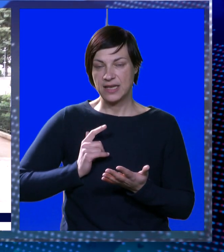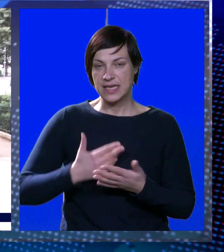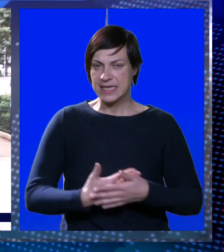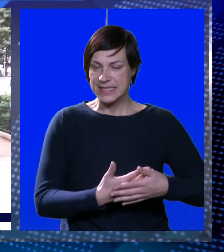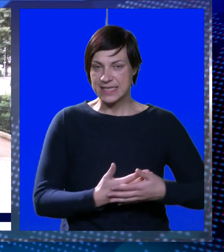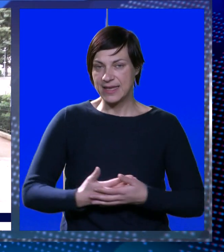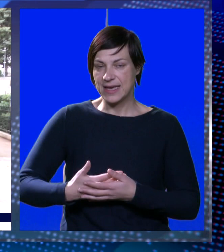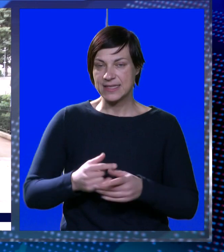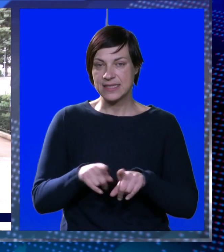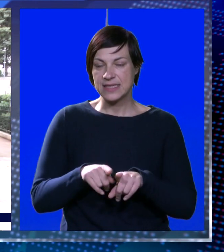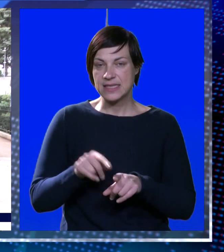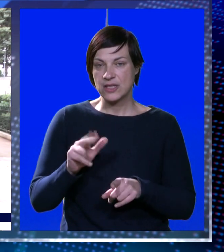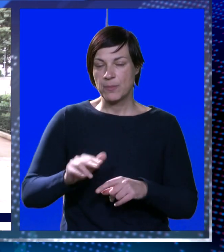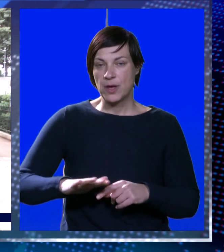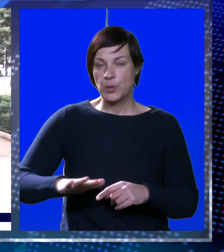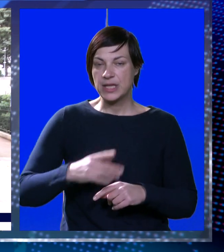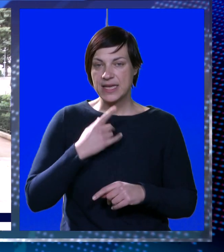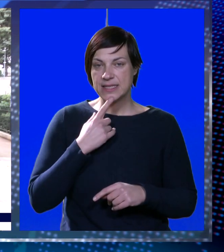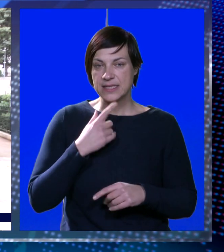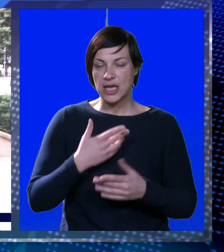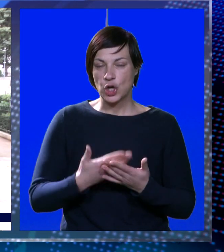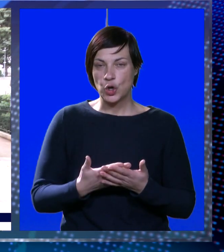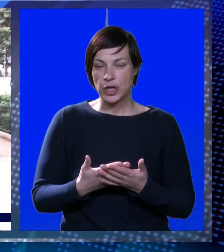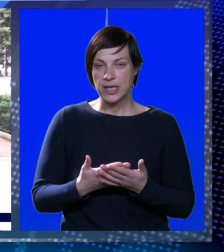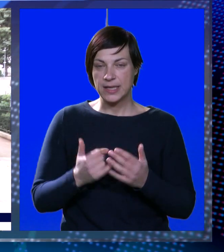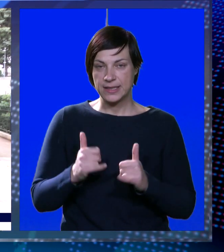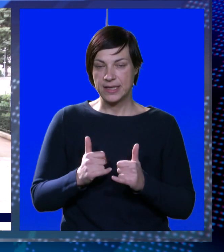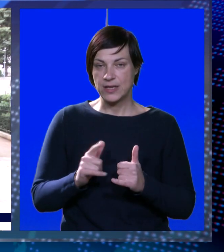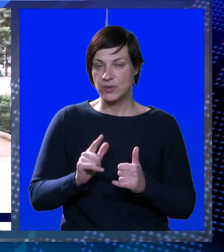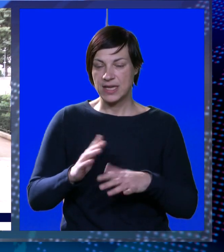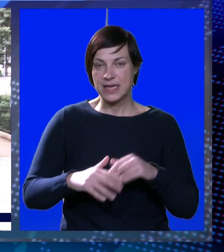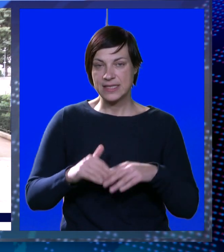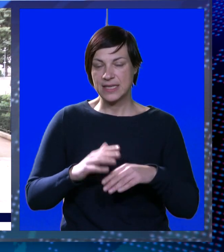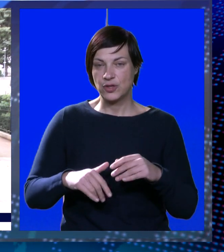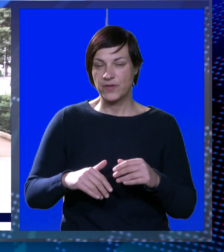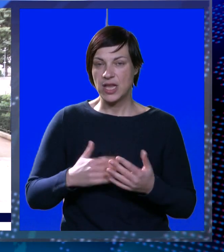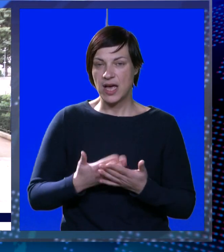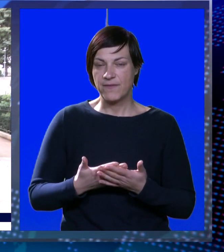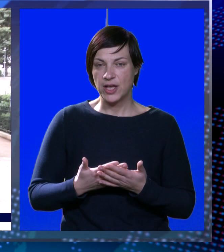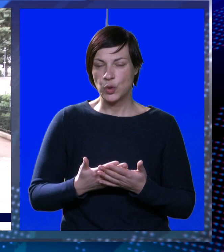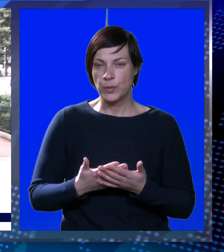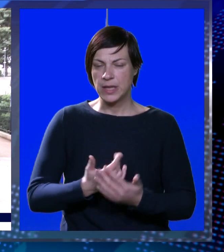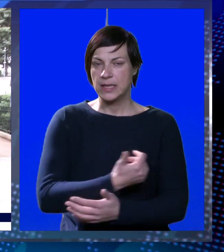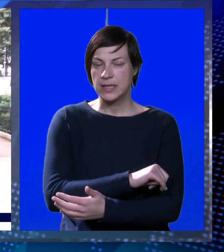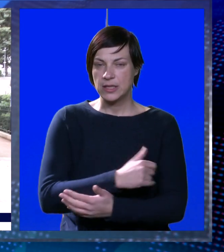za Jaslice isto imamo djece koje trenutno ne zadovoljavaju dob